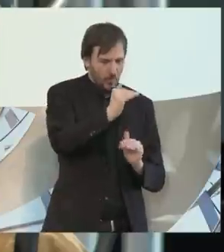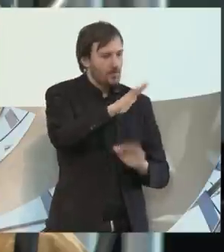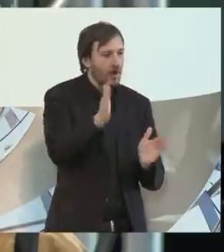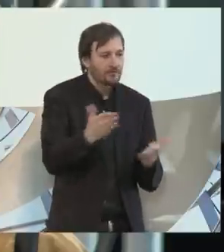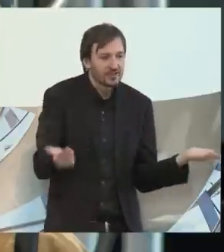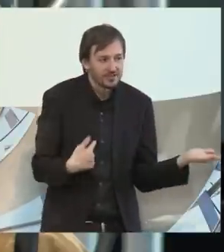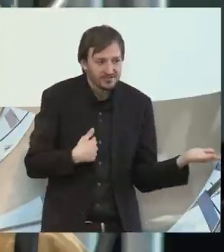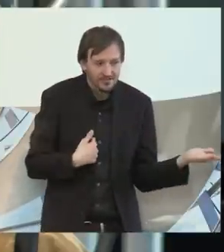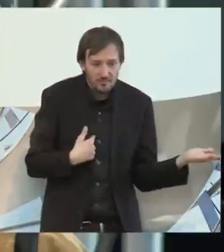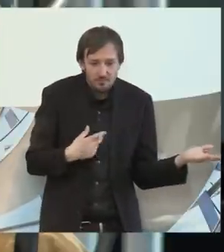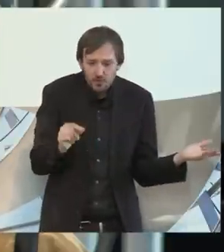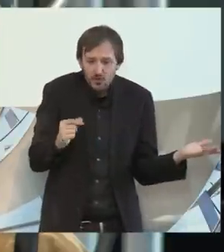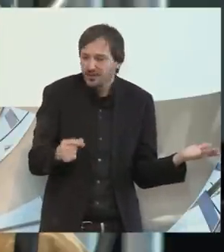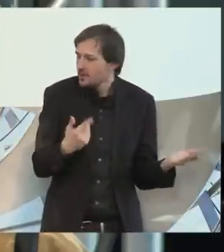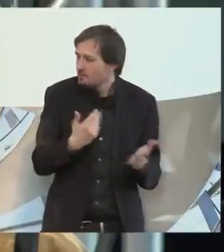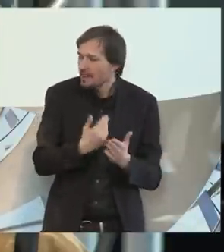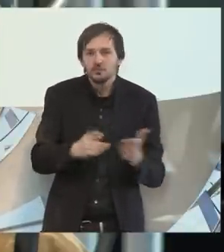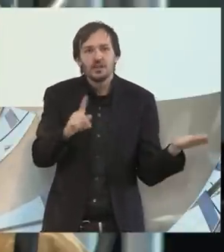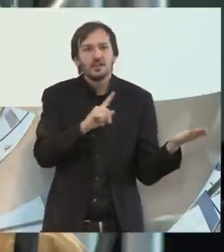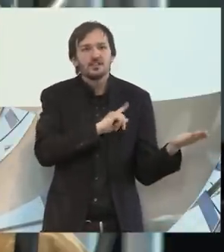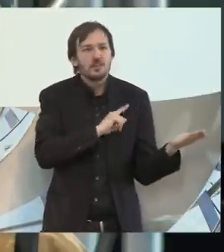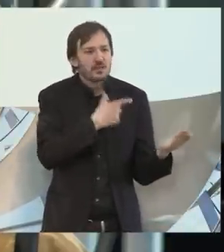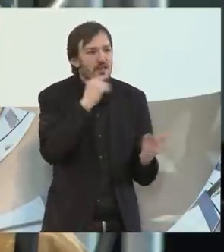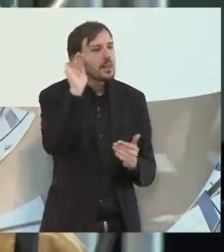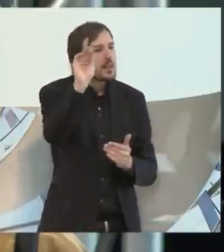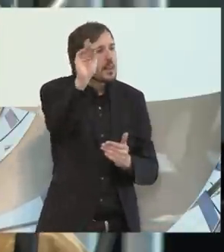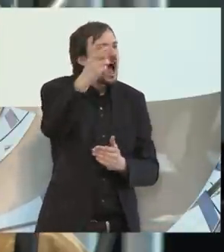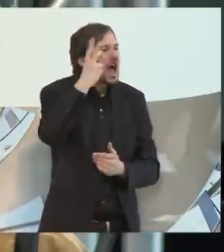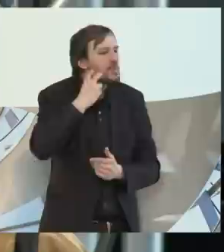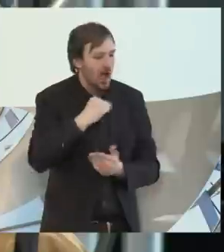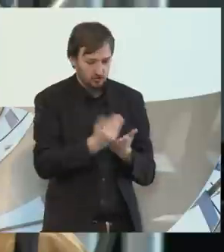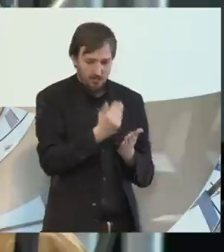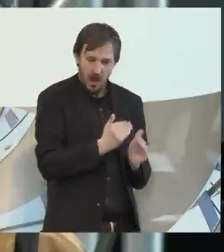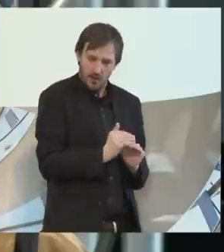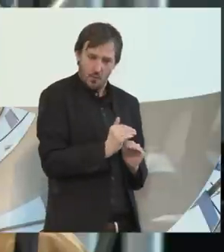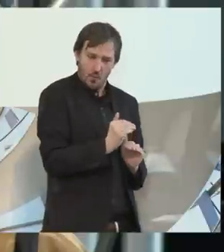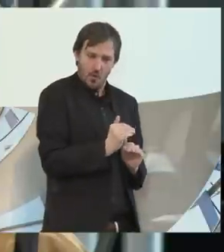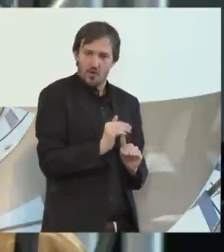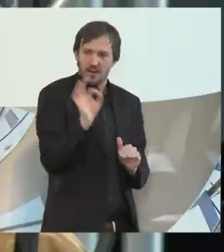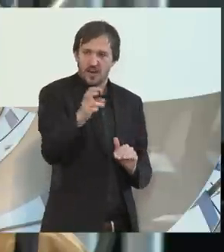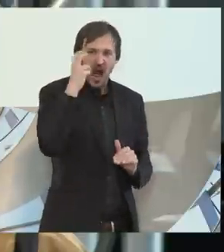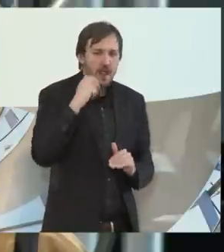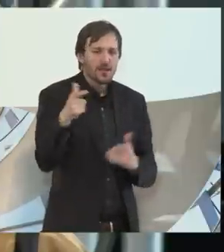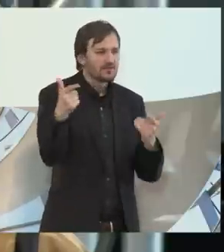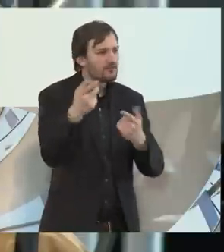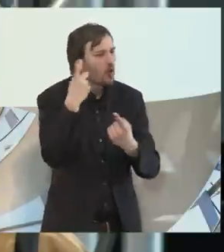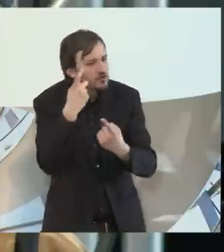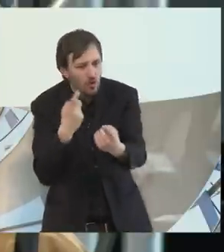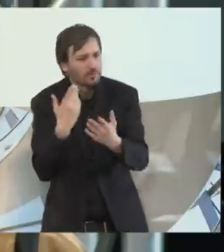anzusparen für die Altersvorsorge. Es ist nicht möglich, auf ein Auto